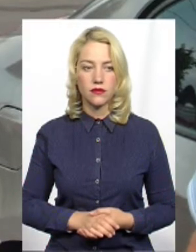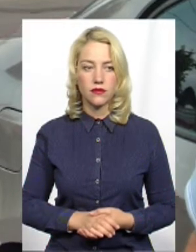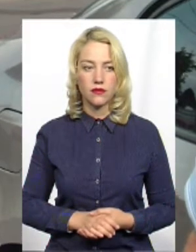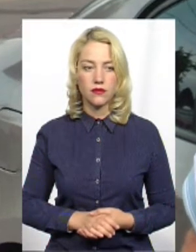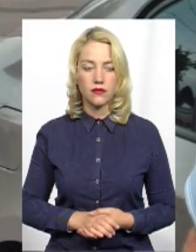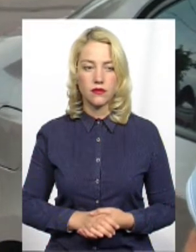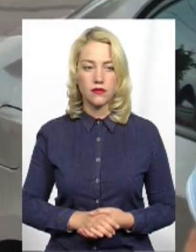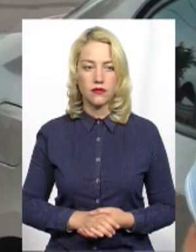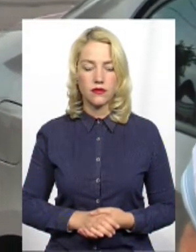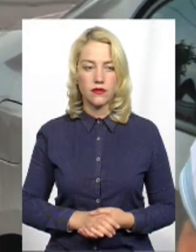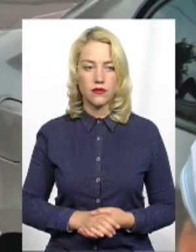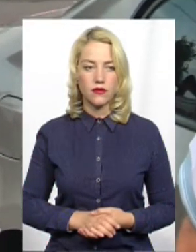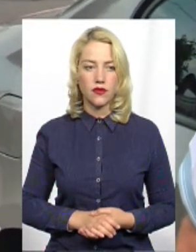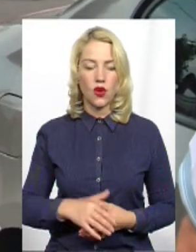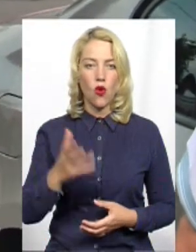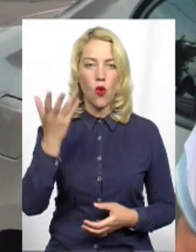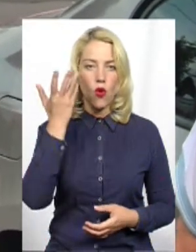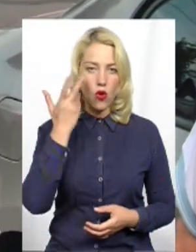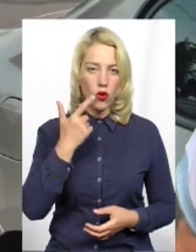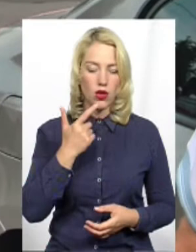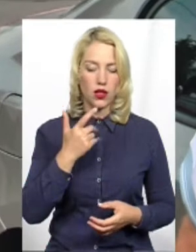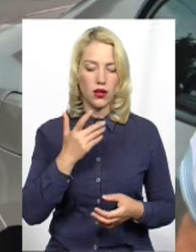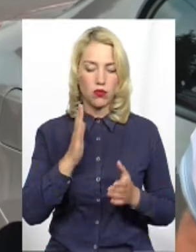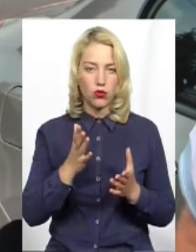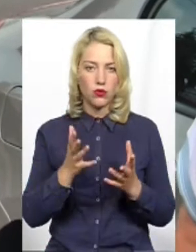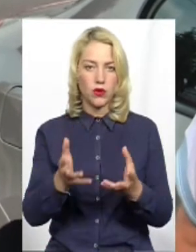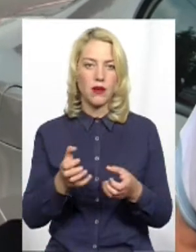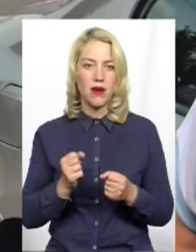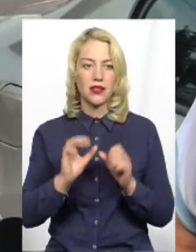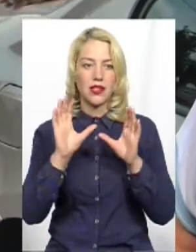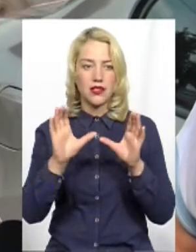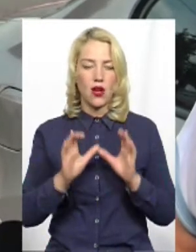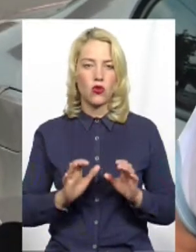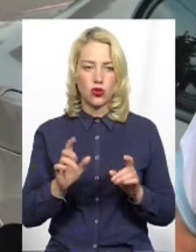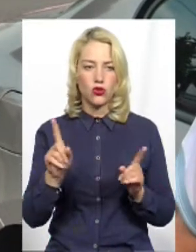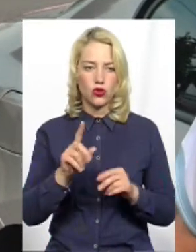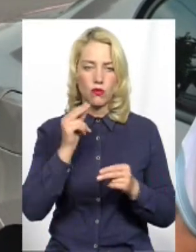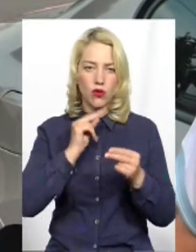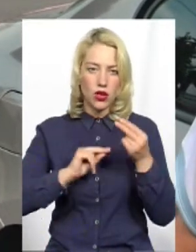Коли візьмуться якісь закони приймати, щоб улучшити життя людей?